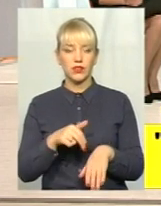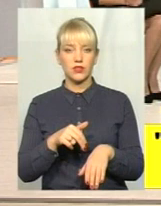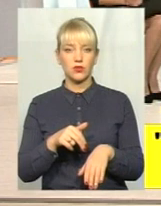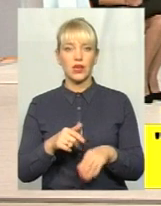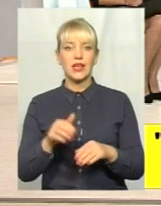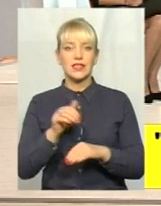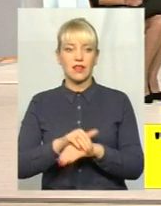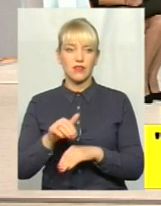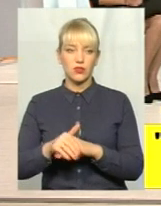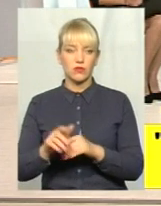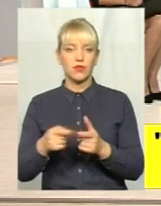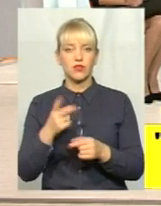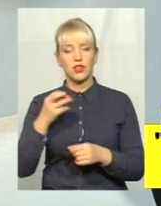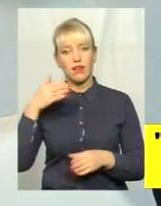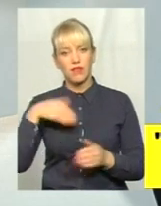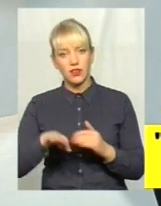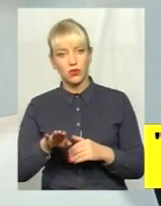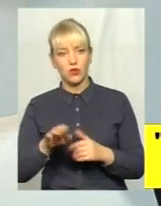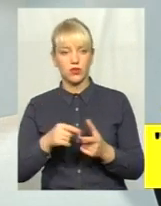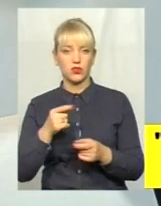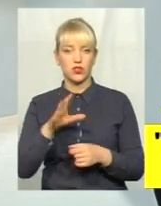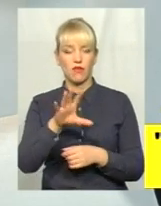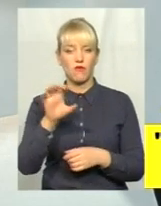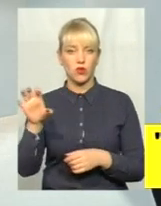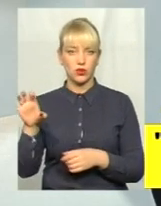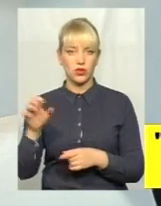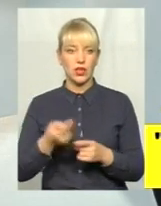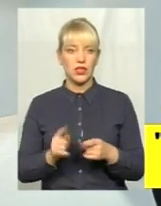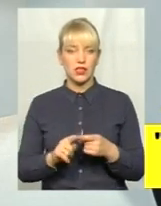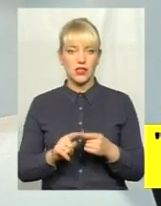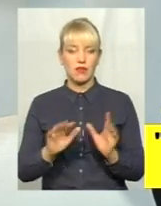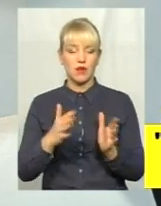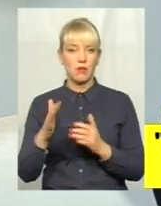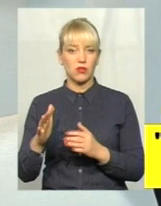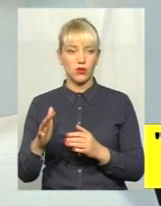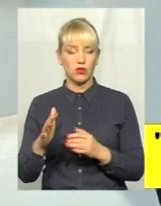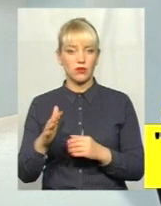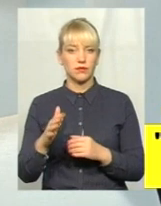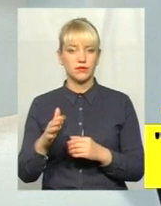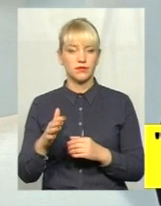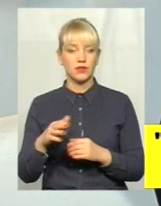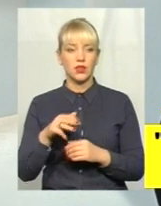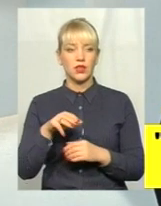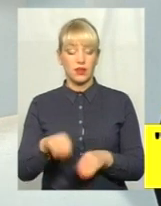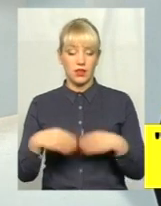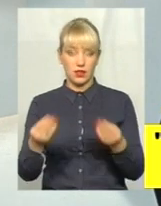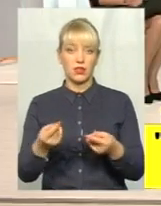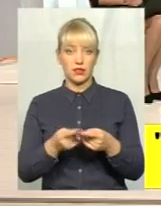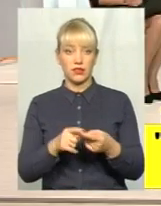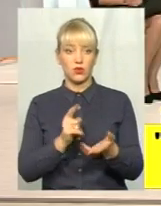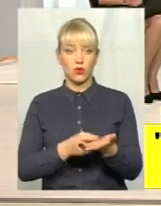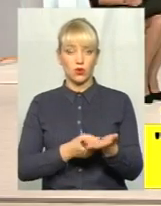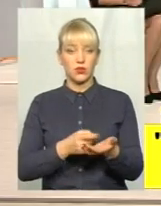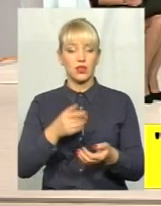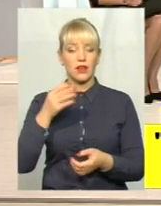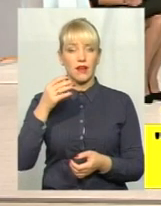зафіксував чи на відео, чи на фото цей випадок прикрий, надає ці докази, відео,